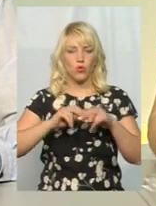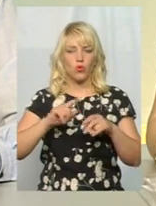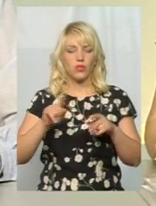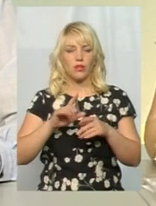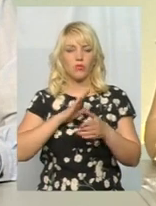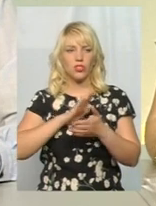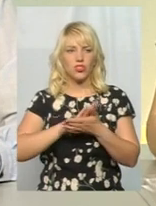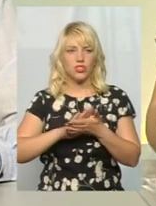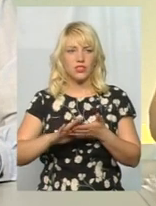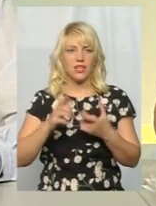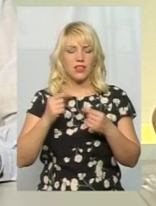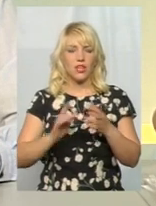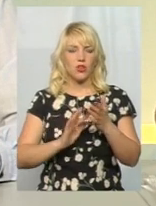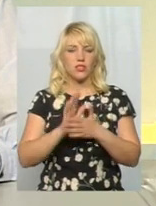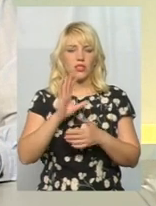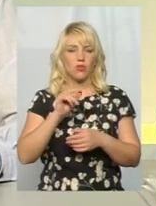там, де росте очеред,